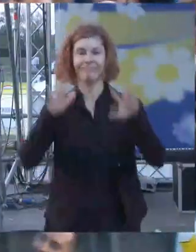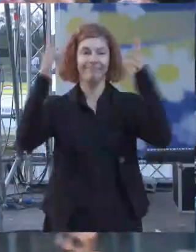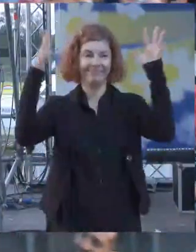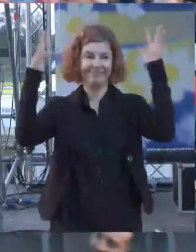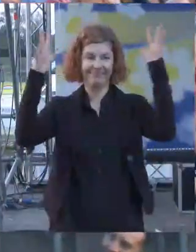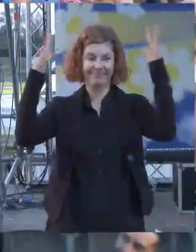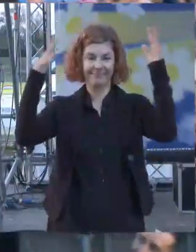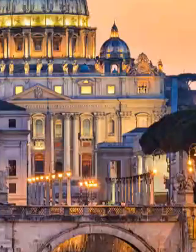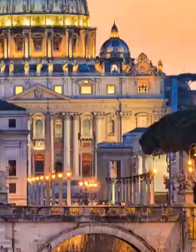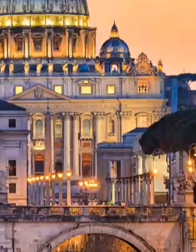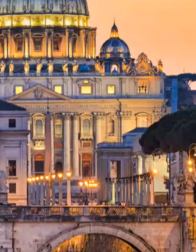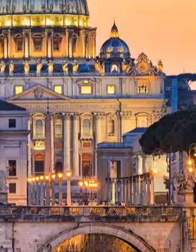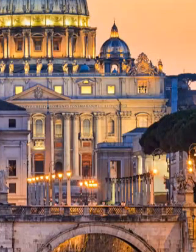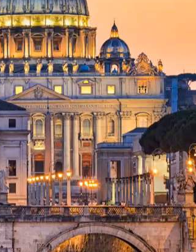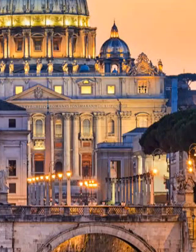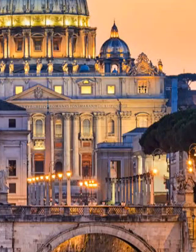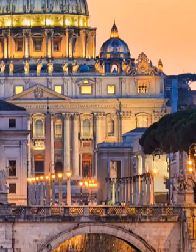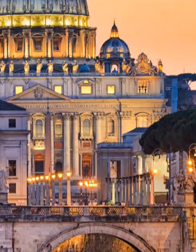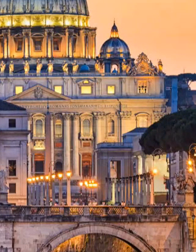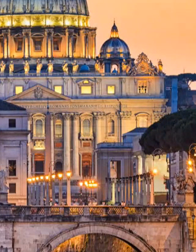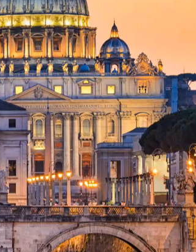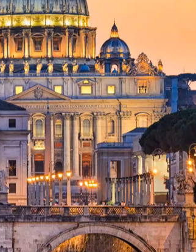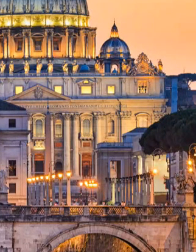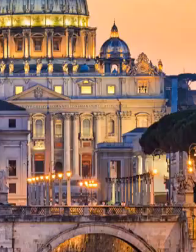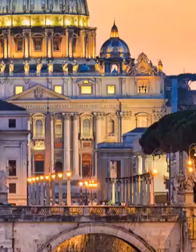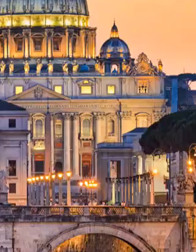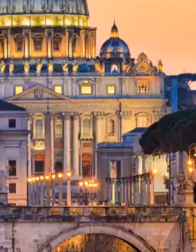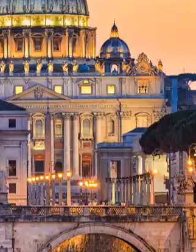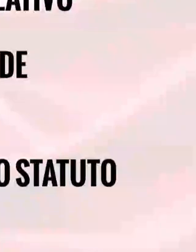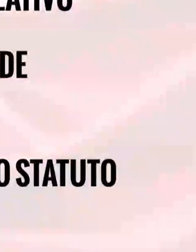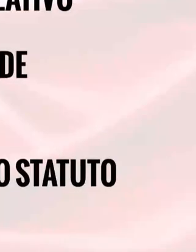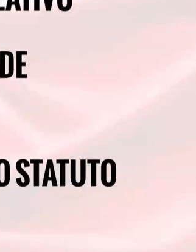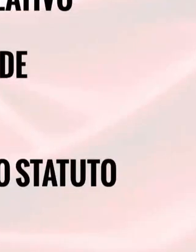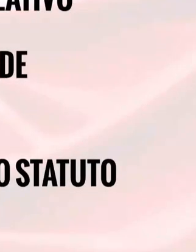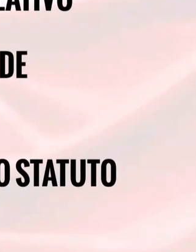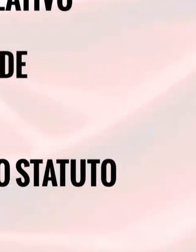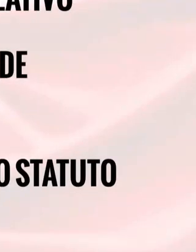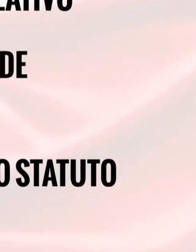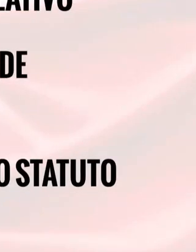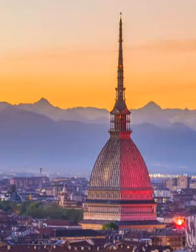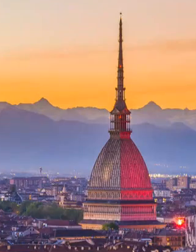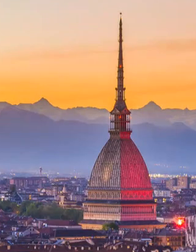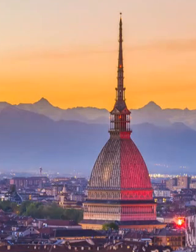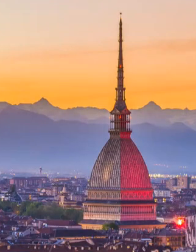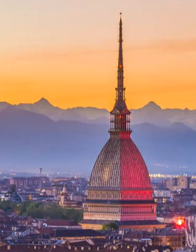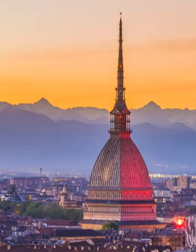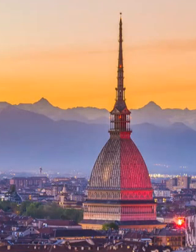abbiamo detto con coraggio no alle Olimpiadi visto quello che hanno lasciato in tutte le altre città